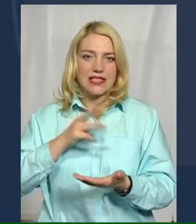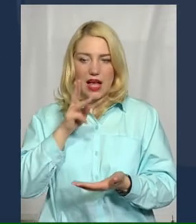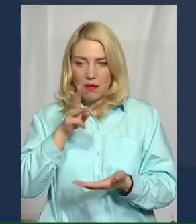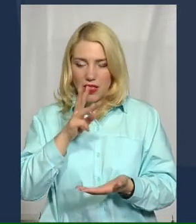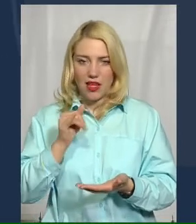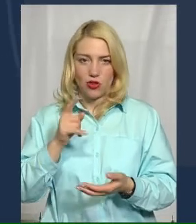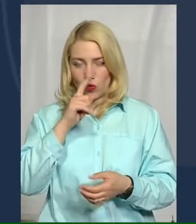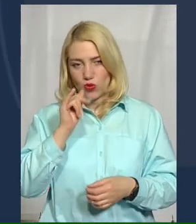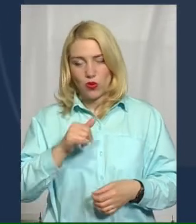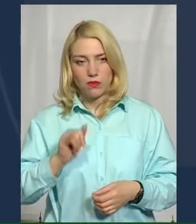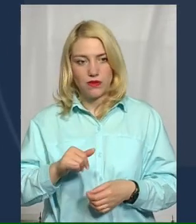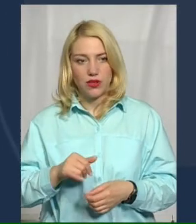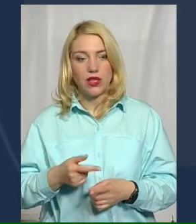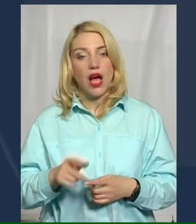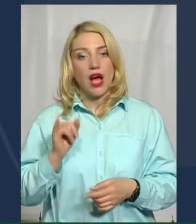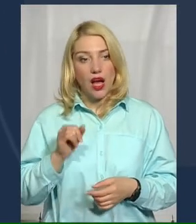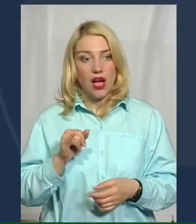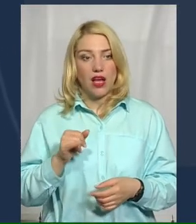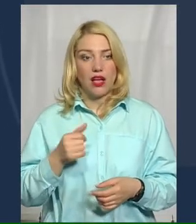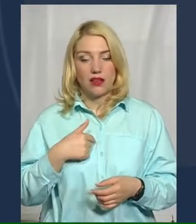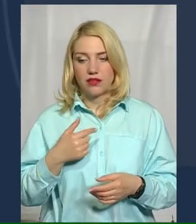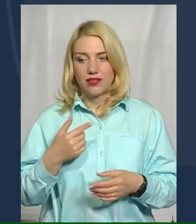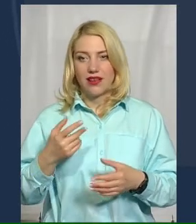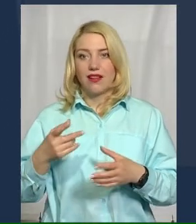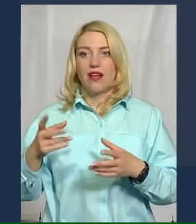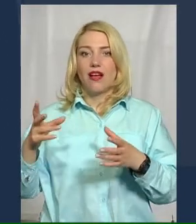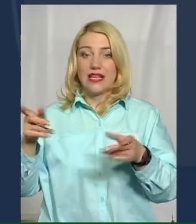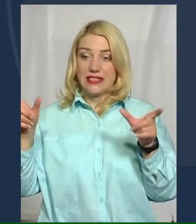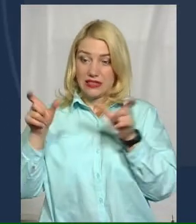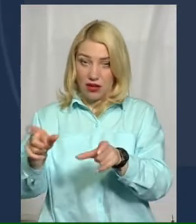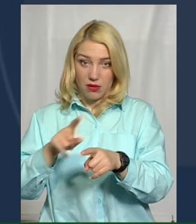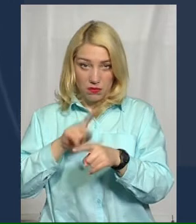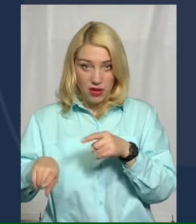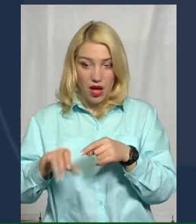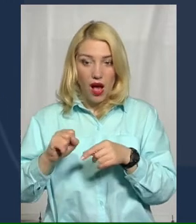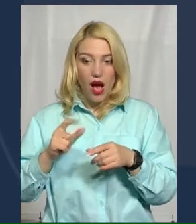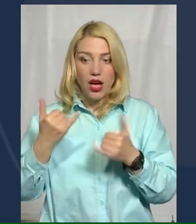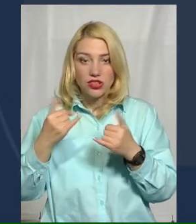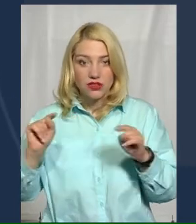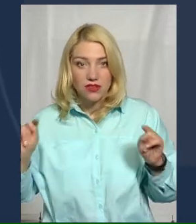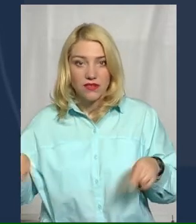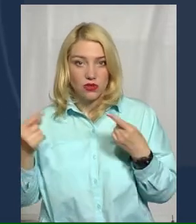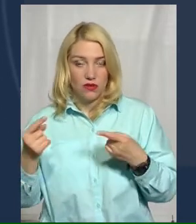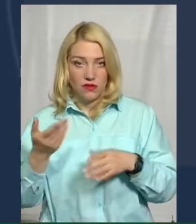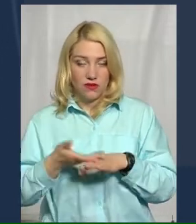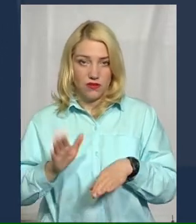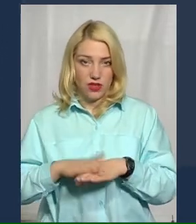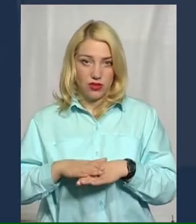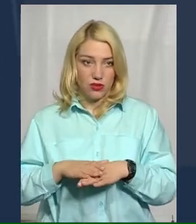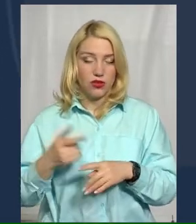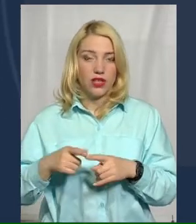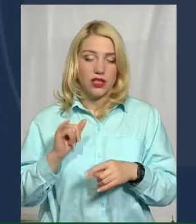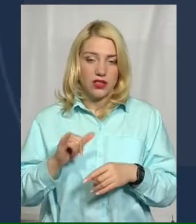легше, все обрубали. А от запустити непросто ситуацію. Оце переговори тільки що з усіма станціями. Завтра